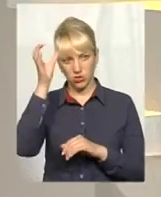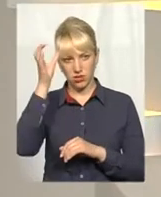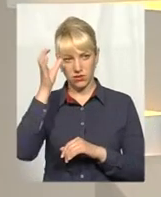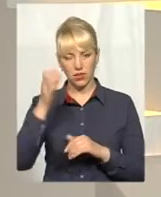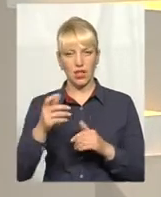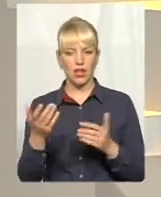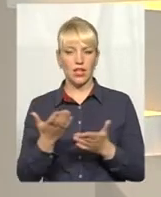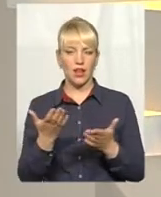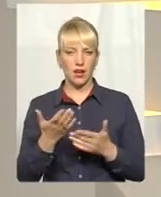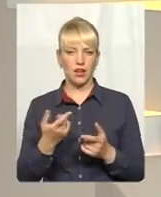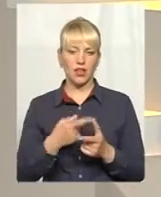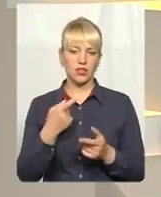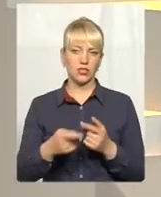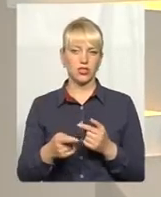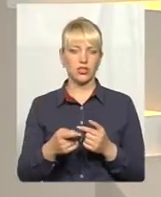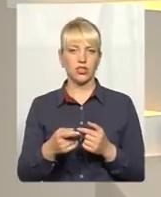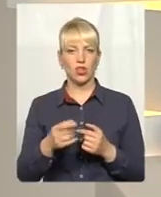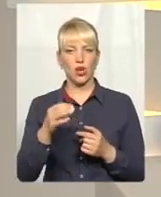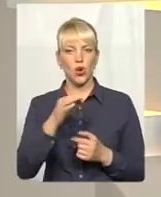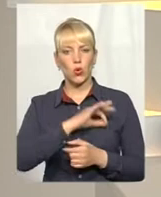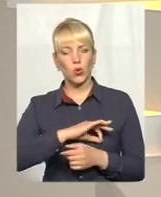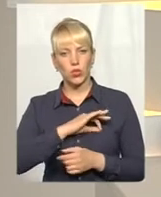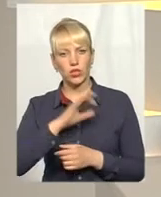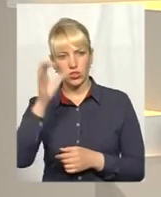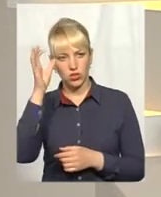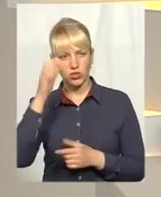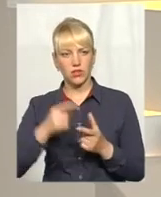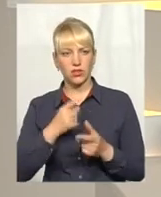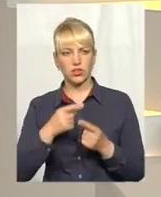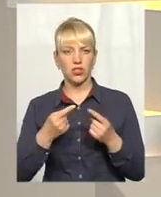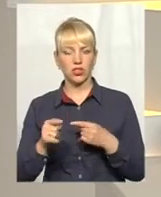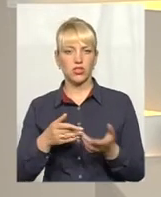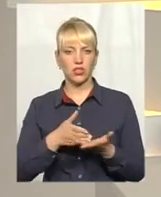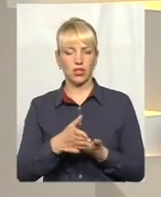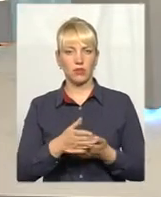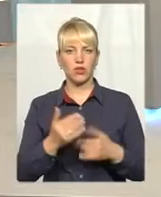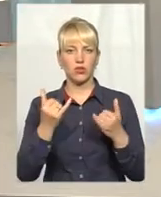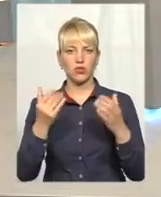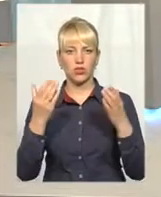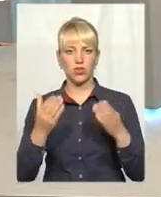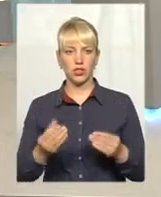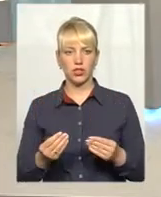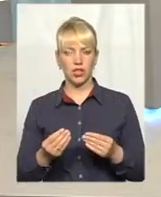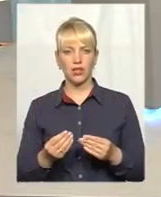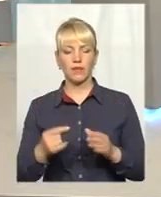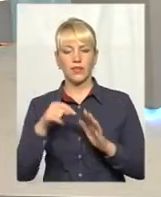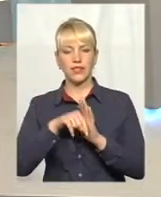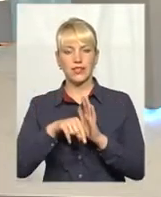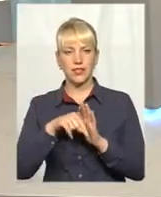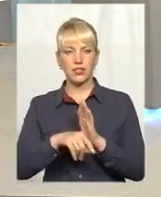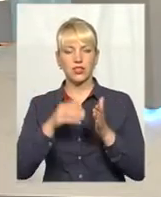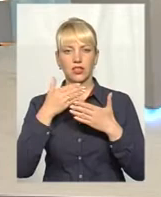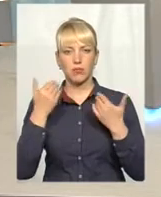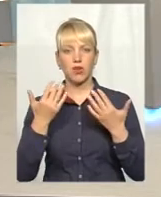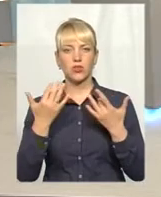Яка? Чи це юридична освіта, чи, можливо, інший напрямок отримання освіти? На сьогоднішній значення немає,